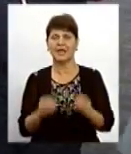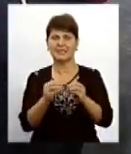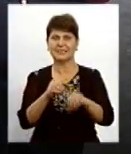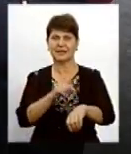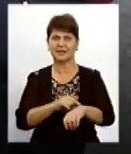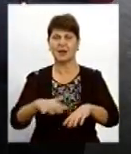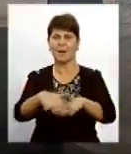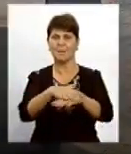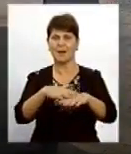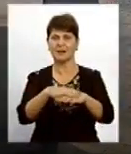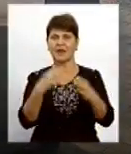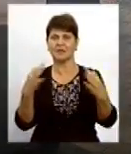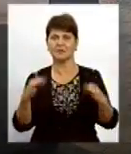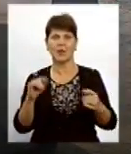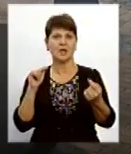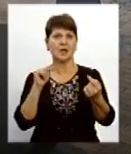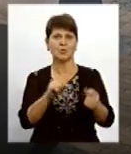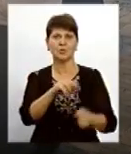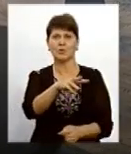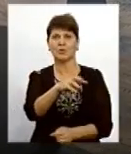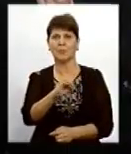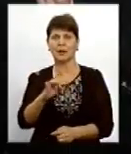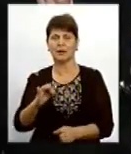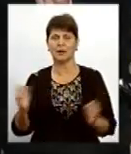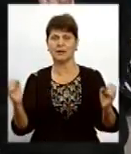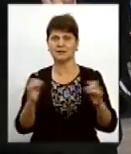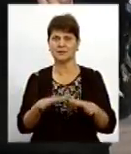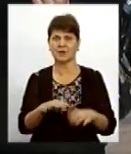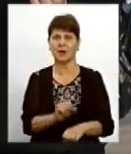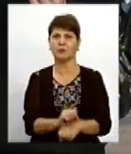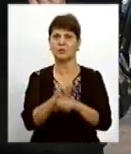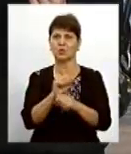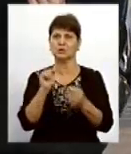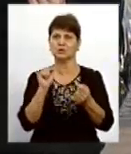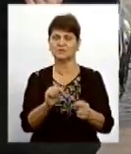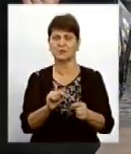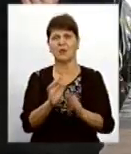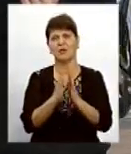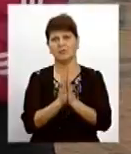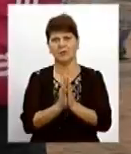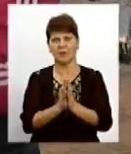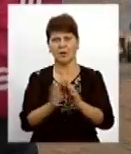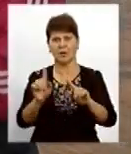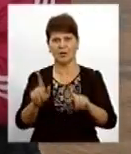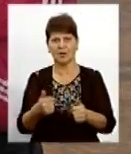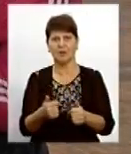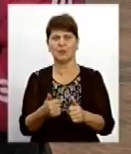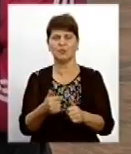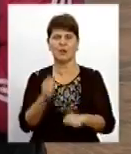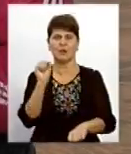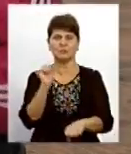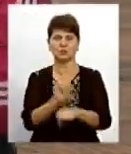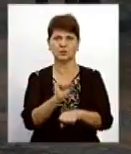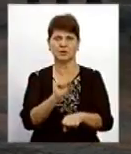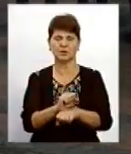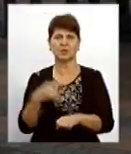ранку – Майдан Незалежності. Навпроти мерії зібрались протестувальники. Вимагають зупинити будівництво автомийки. Ні, автомийки